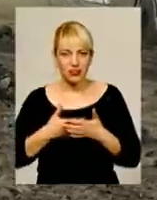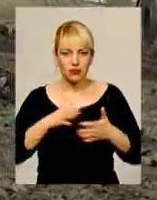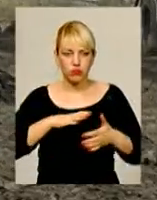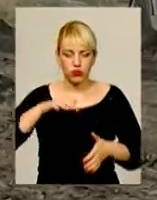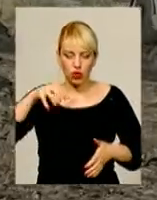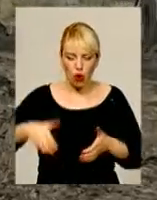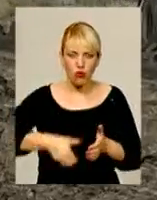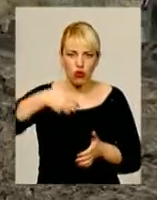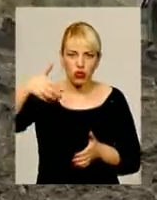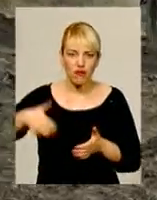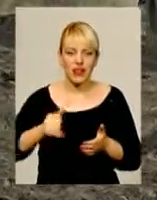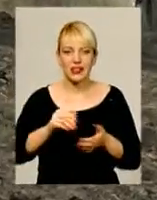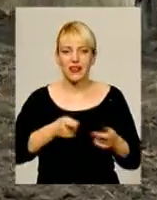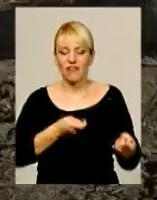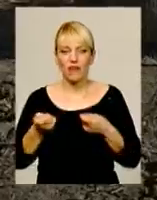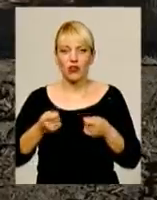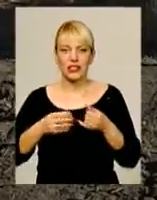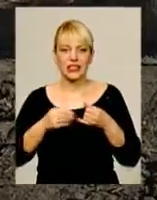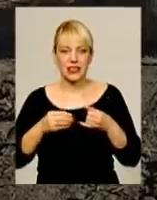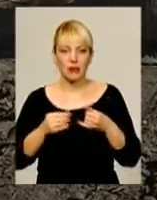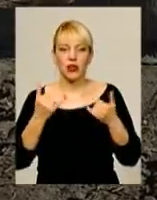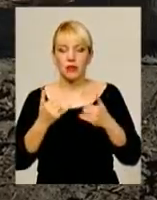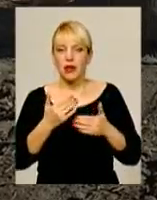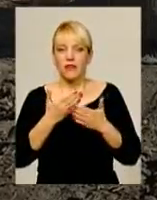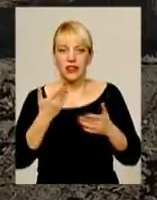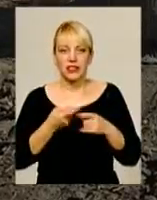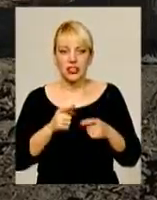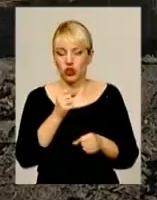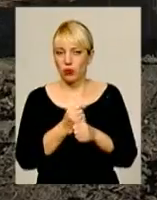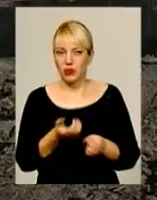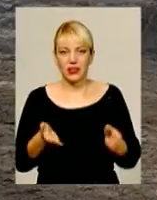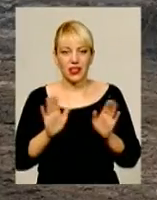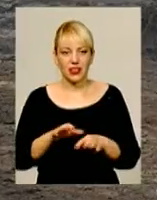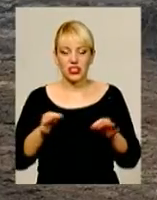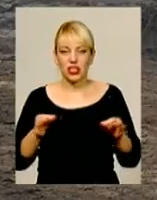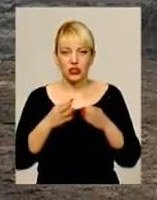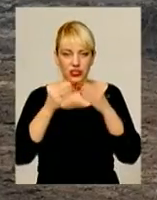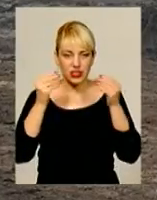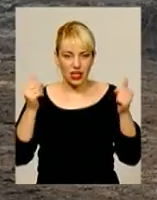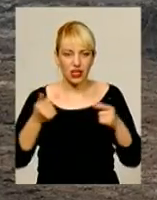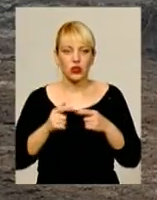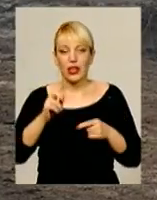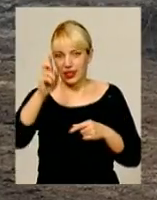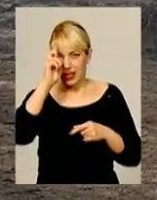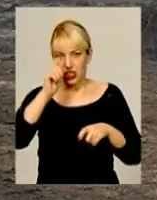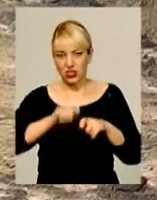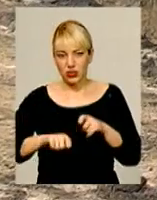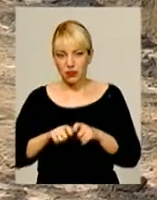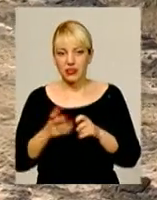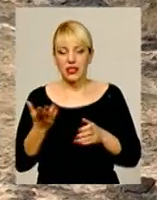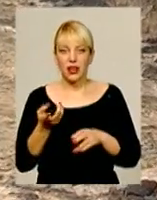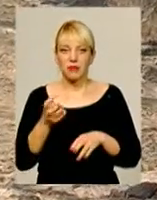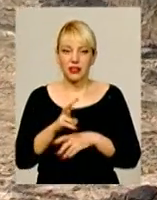вивозили землю. Сьогодні ж від земельних робіт не лишилося й сліду. Держархбудінспекція, яка приїхала на перевірку, змогла лише